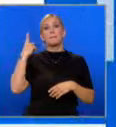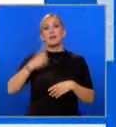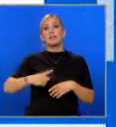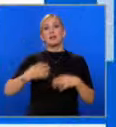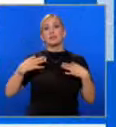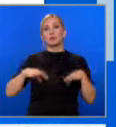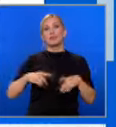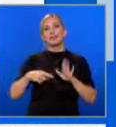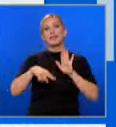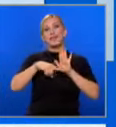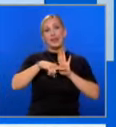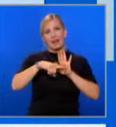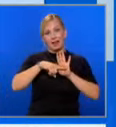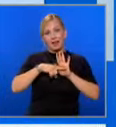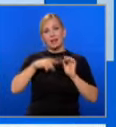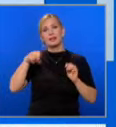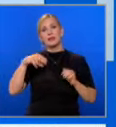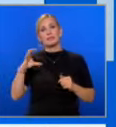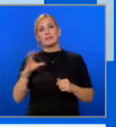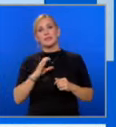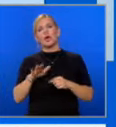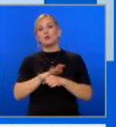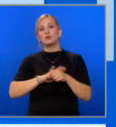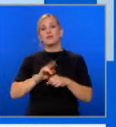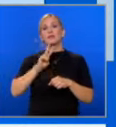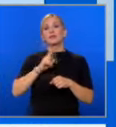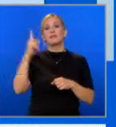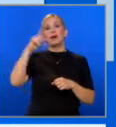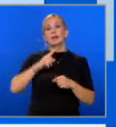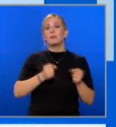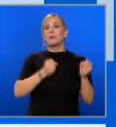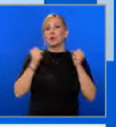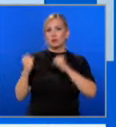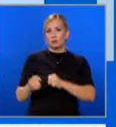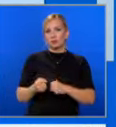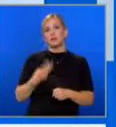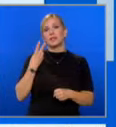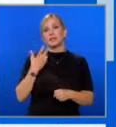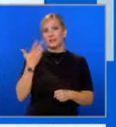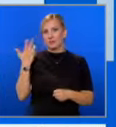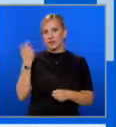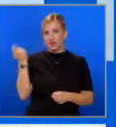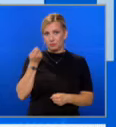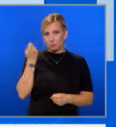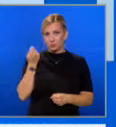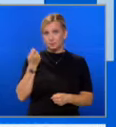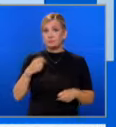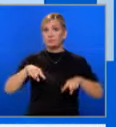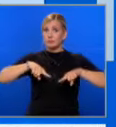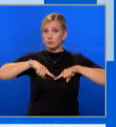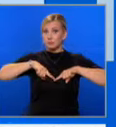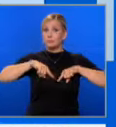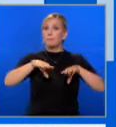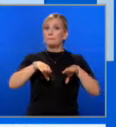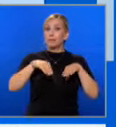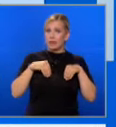тире ДПС е основана два дни по-късно на 29 августа. Върховния административен съд при е нещо, което